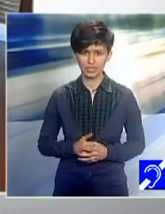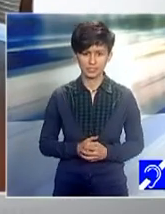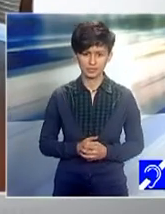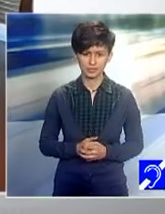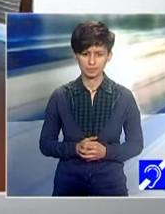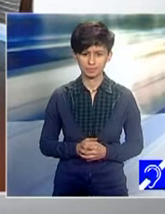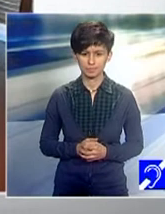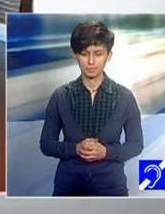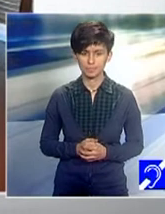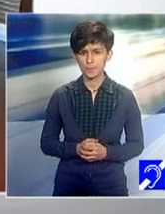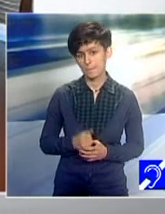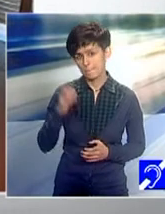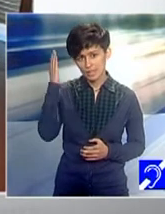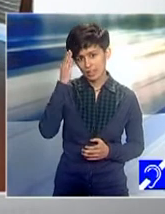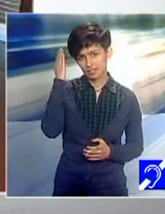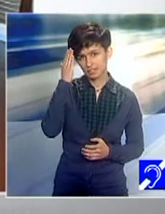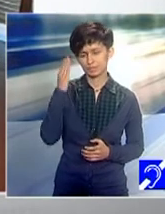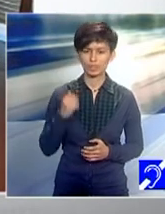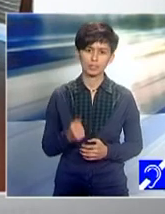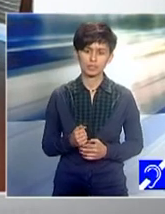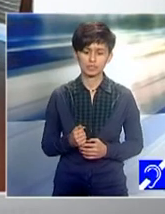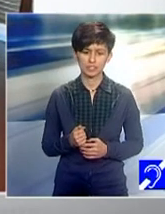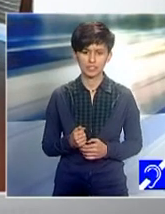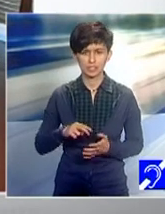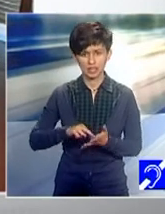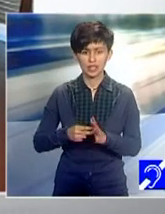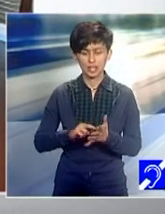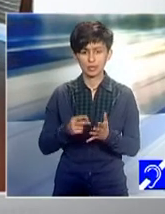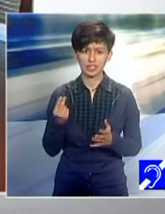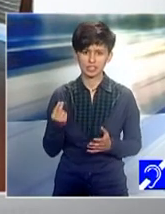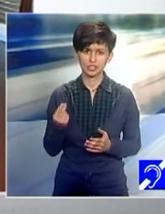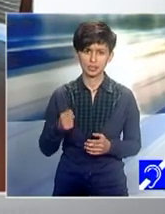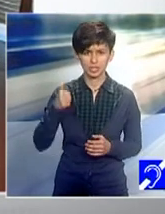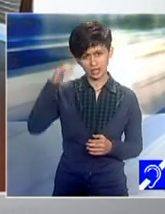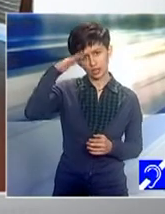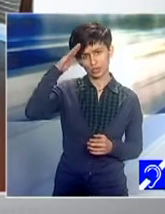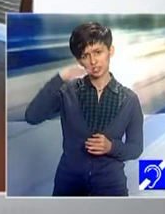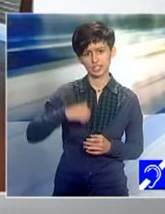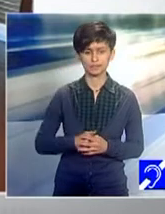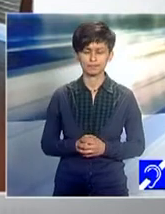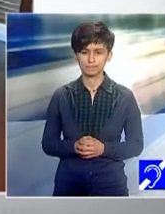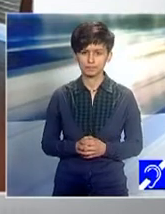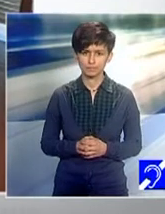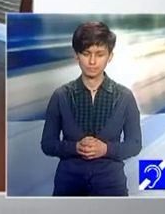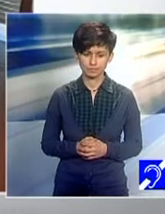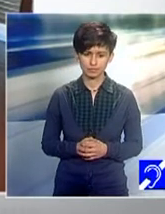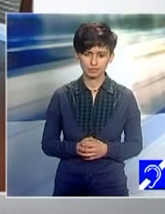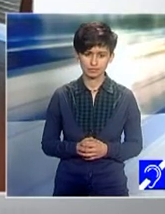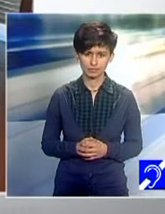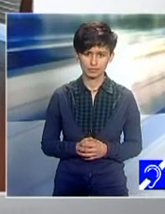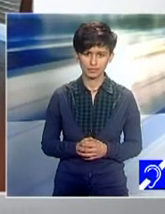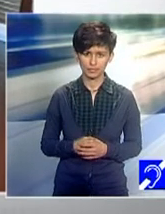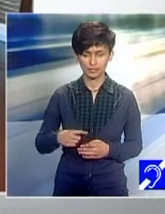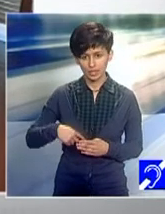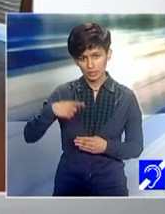Și am fost învățați, am fost pregătiți destul de bine, aproape o zi întreagă a durat acest workshop. În